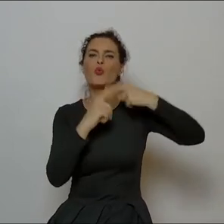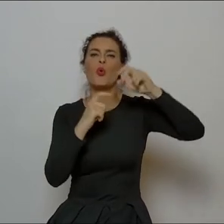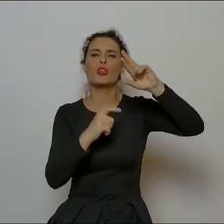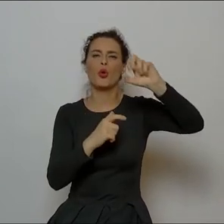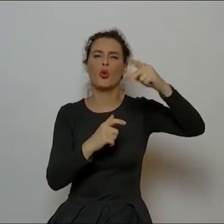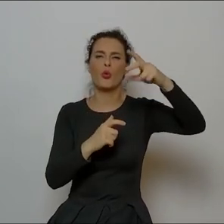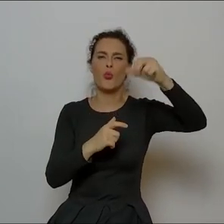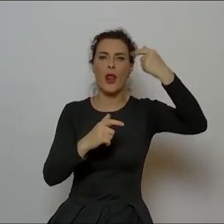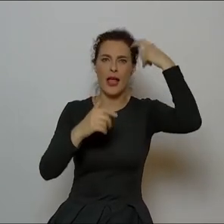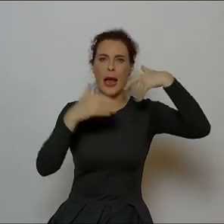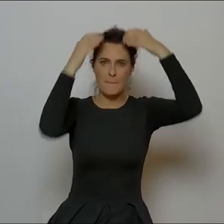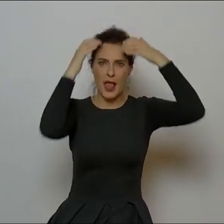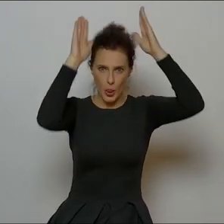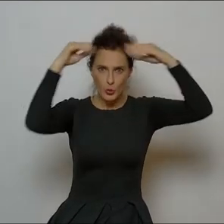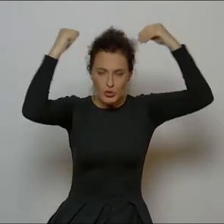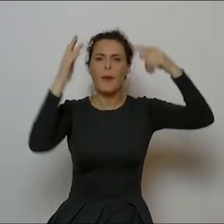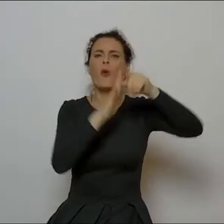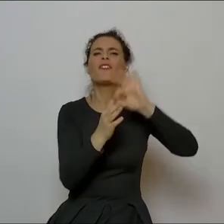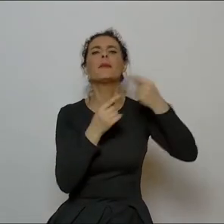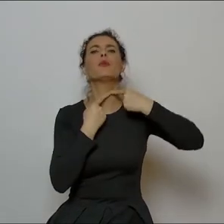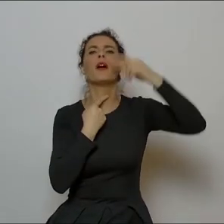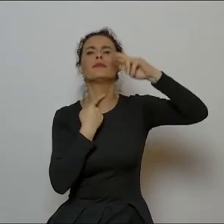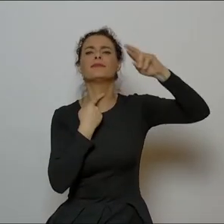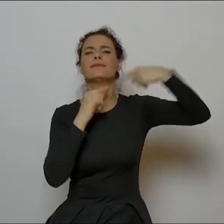i jakiś taki nadmiar środków